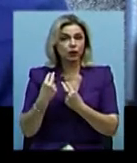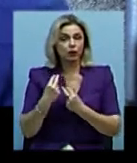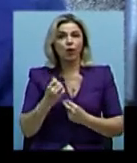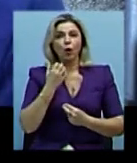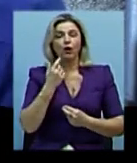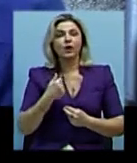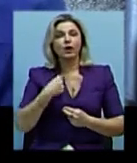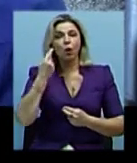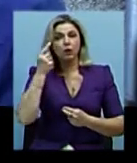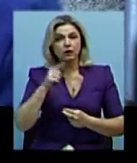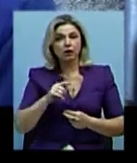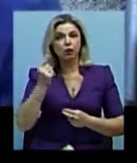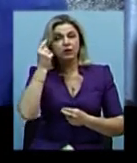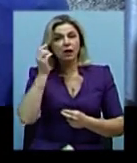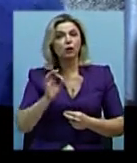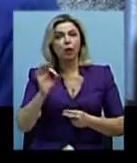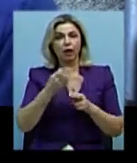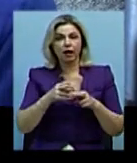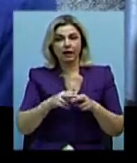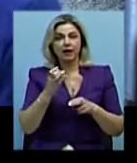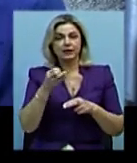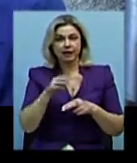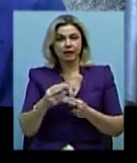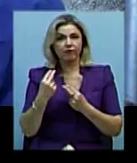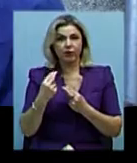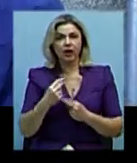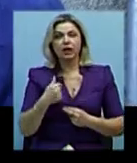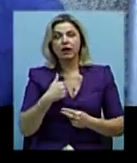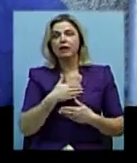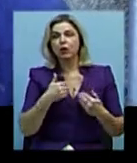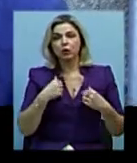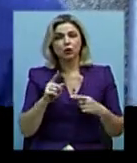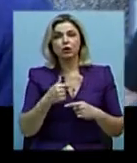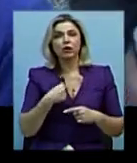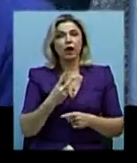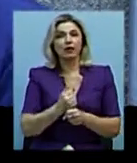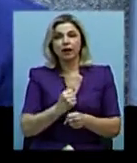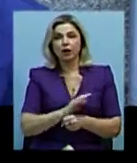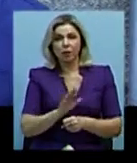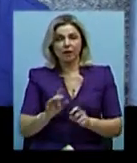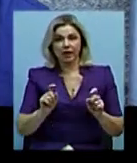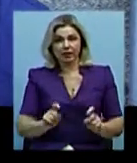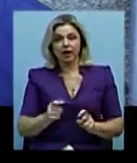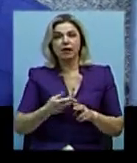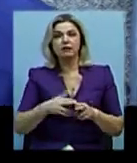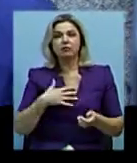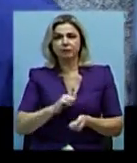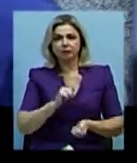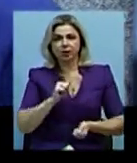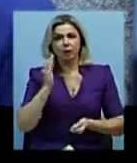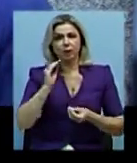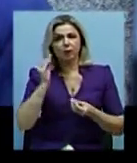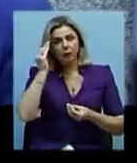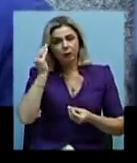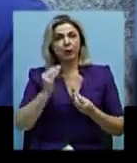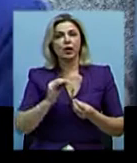переслідують за цією статтею, я не захотів за те, що я не робив сидіти. Моя принципова ось була позиція. І я 11